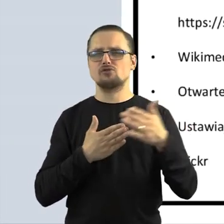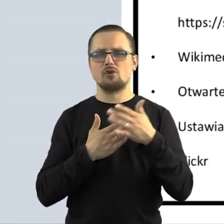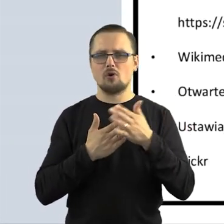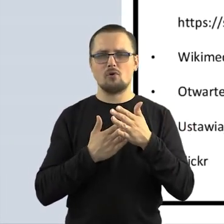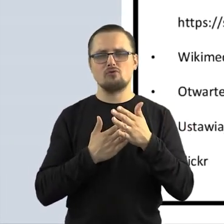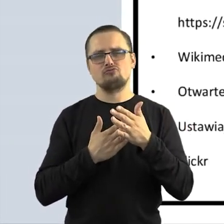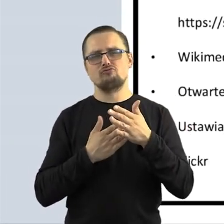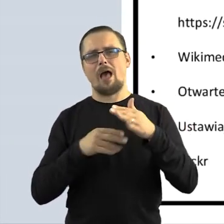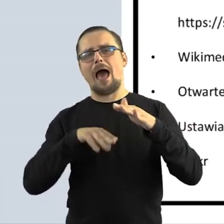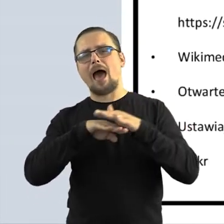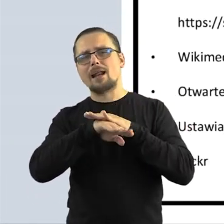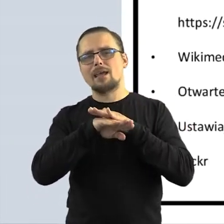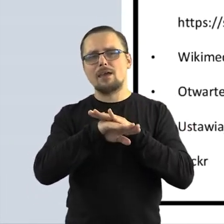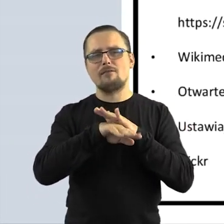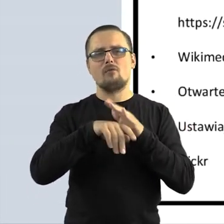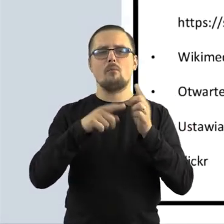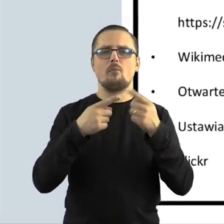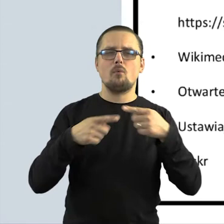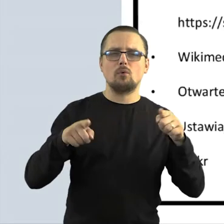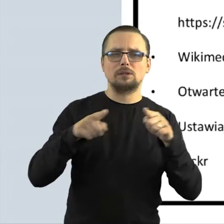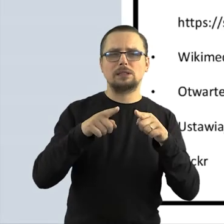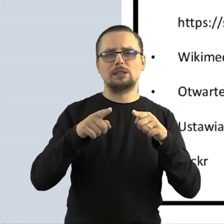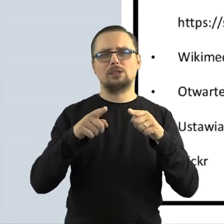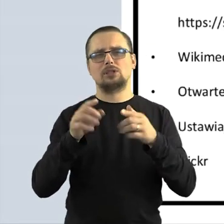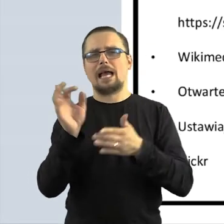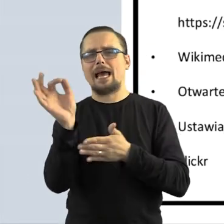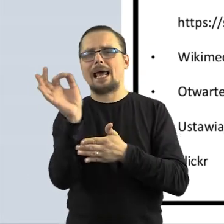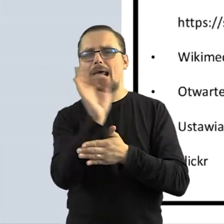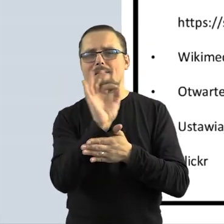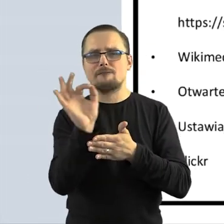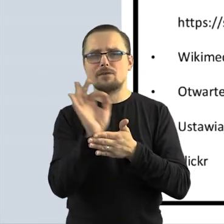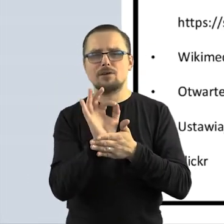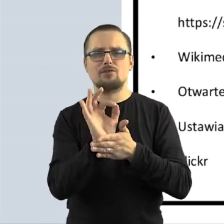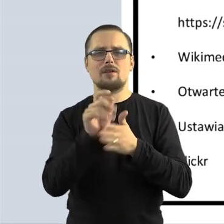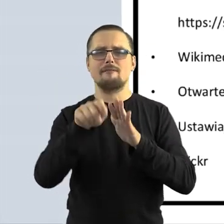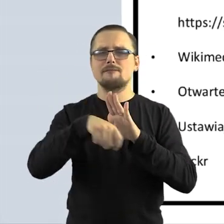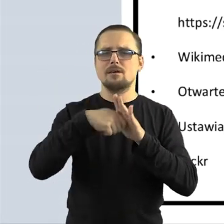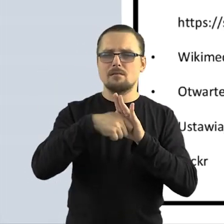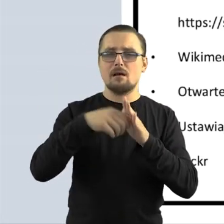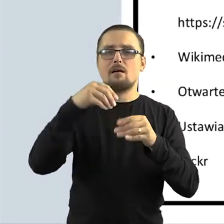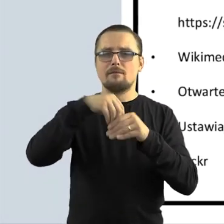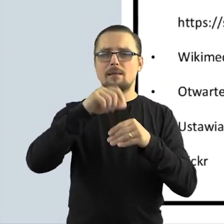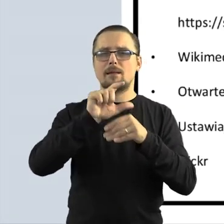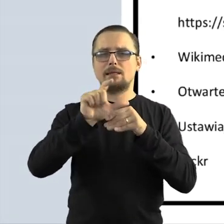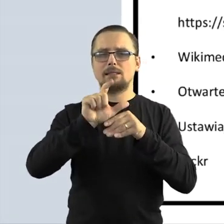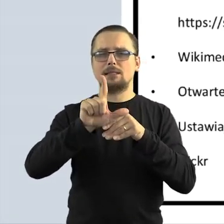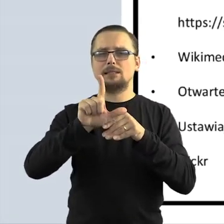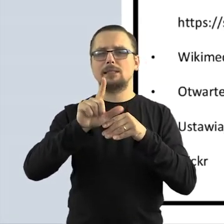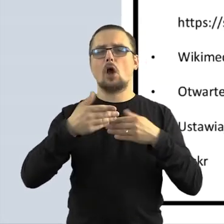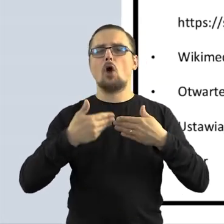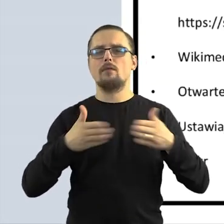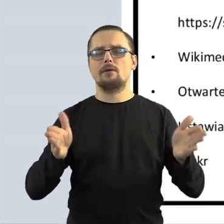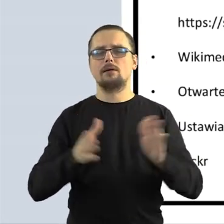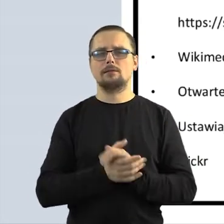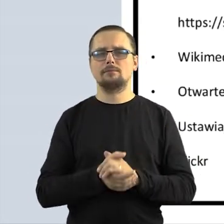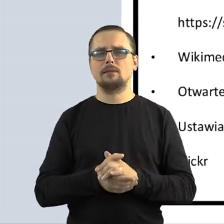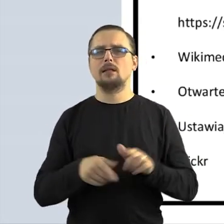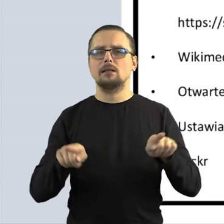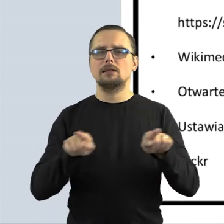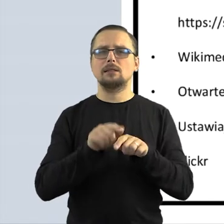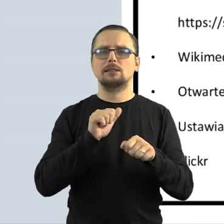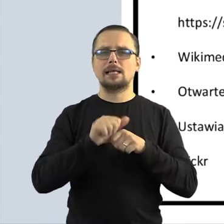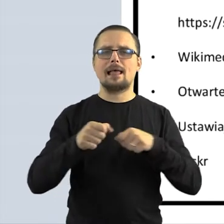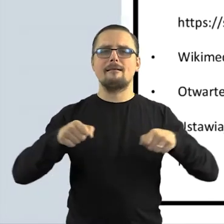zasobów graficznych, muzycznych, filmowych właśnie udostępnionych na otwartych licencjach. Bardzo polecam, jest też blog